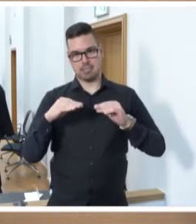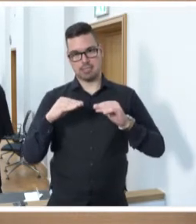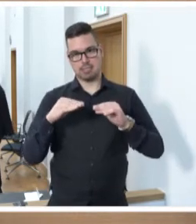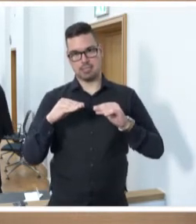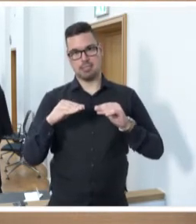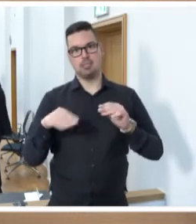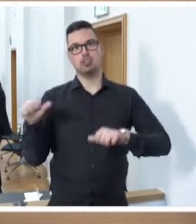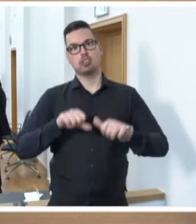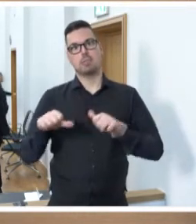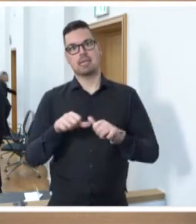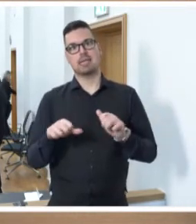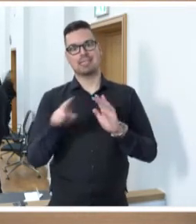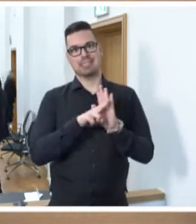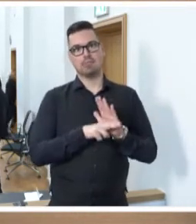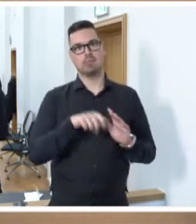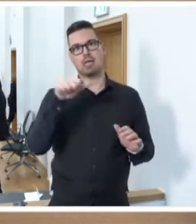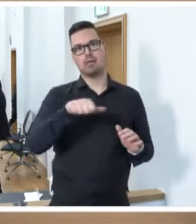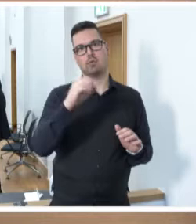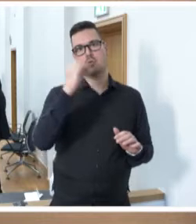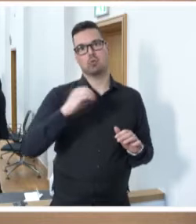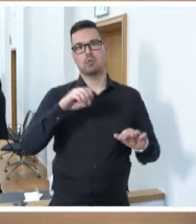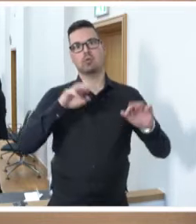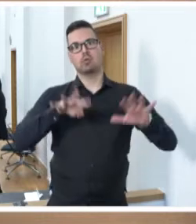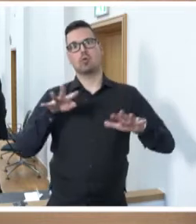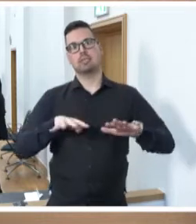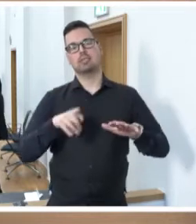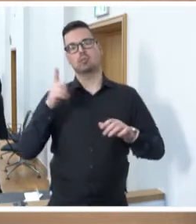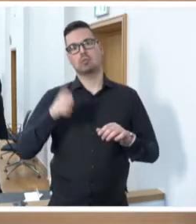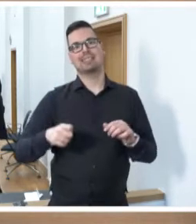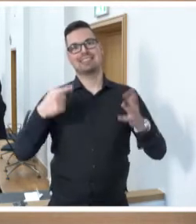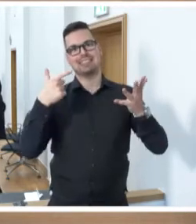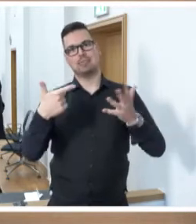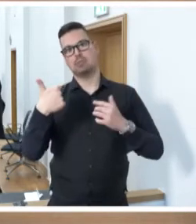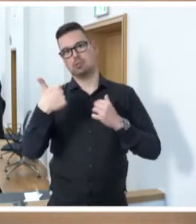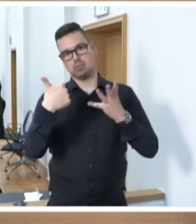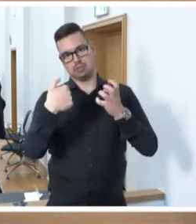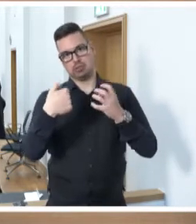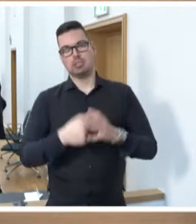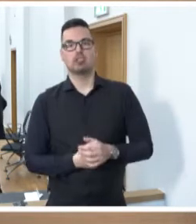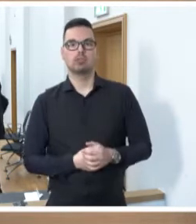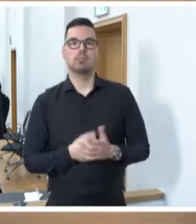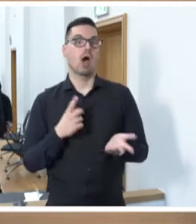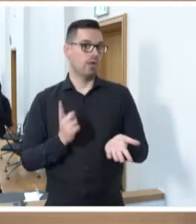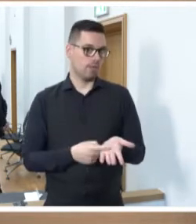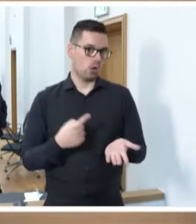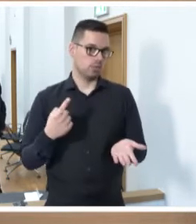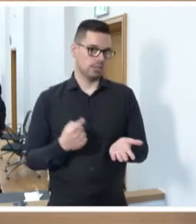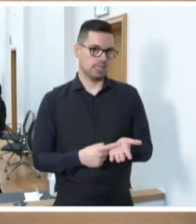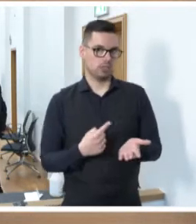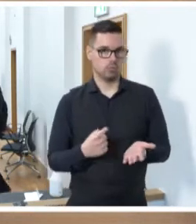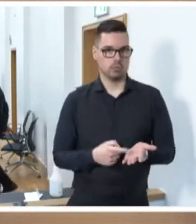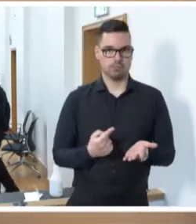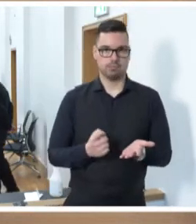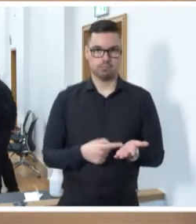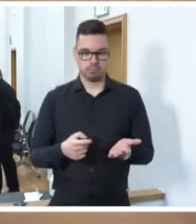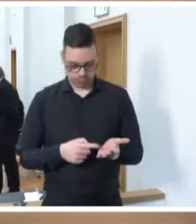vom 11. Oktober 1967 regelt die Voraussetzung für das Führen der